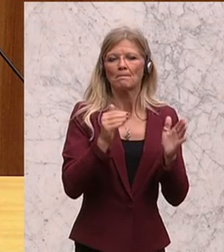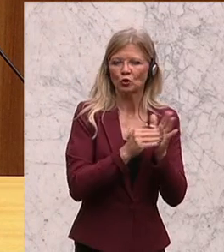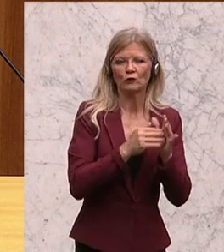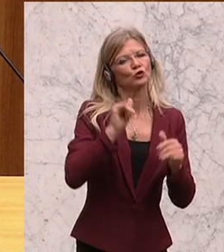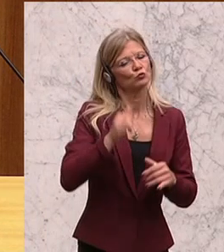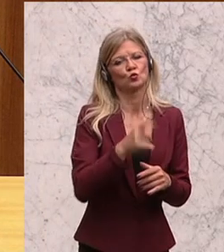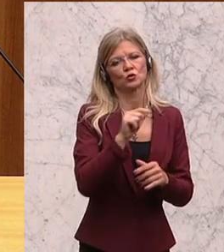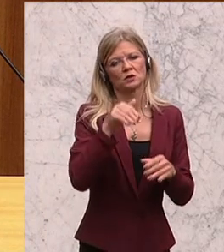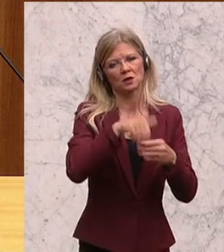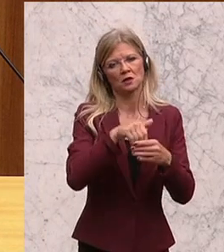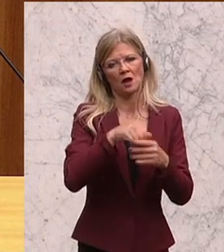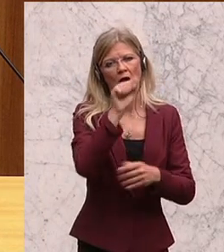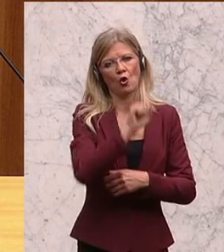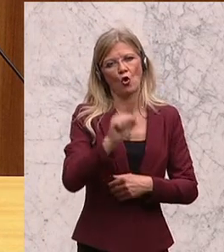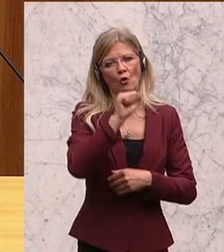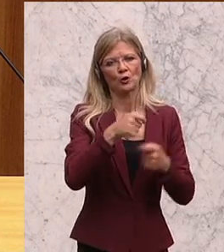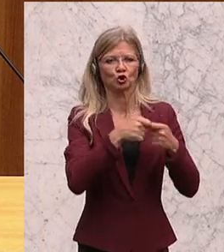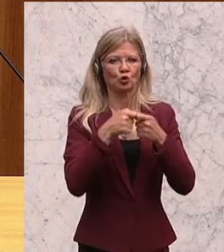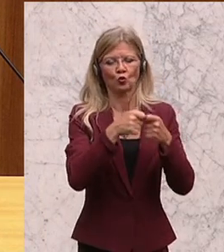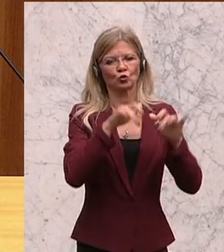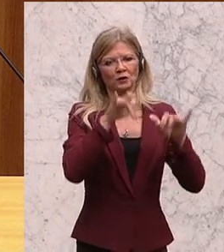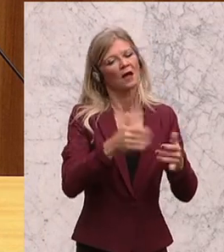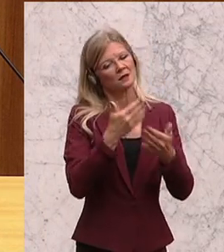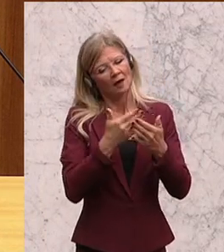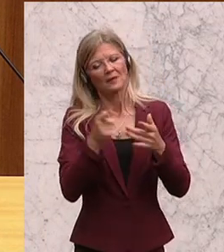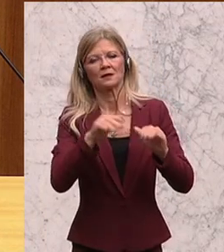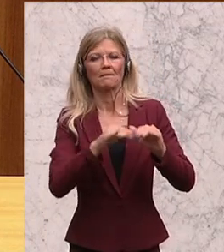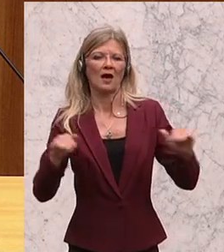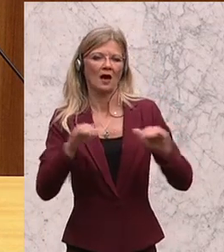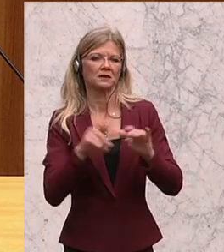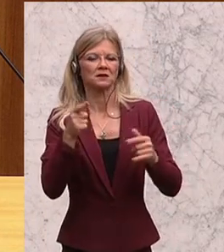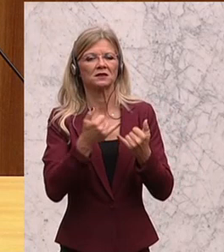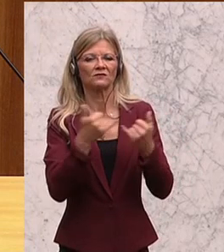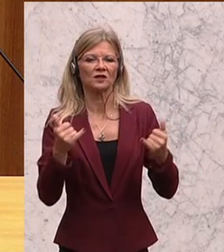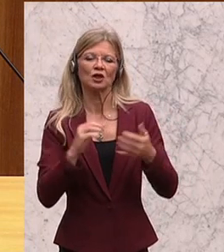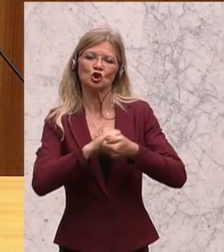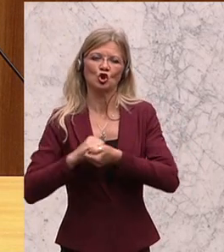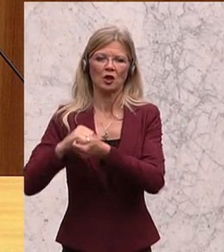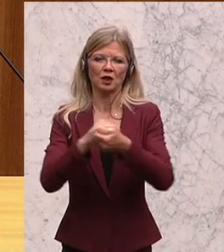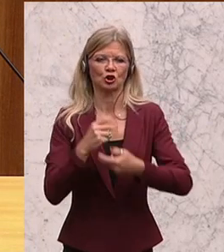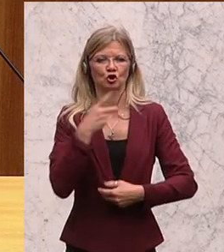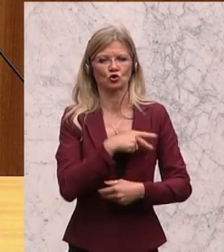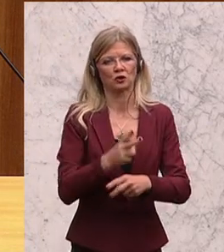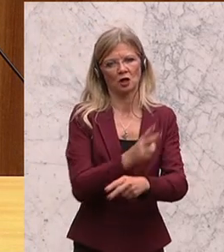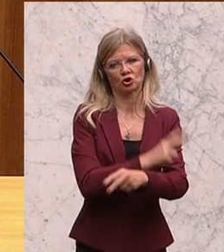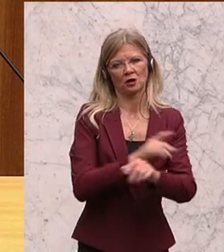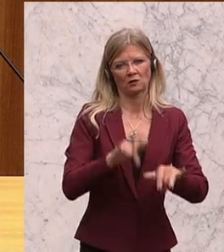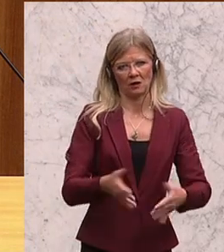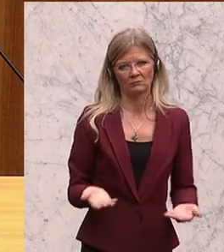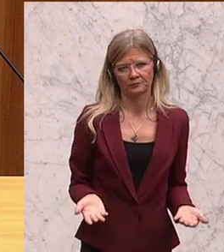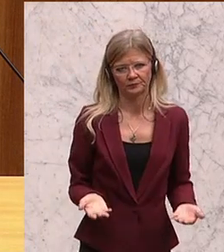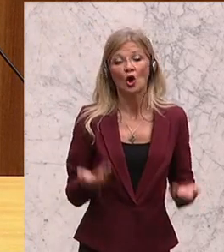solidarischen Sozialstaates zu ermöglichen. Und wenn heute schon über übergeordnete Ziele gesprochen wurde,